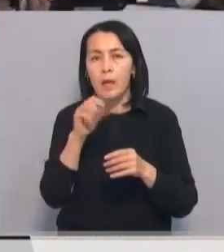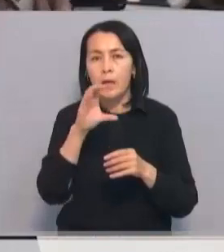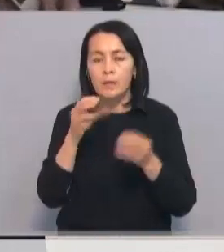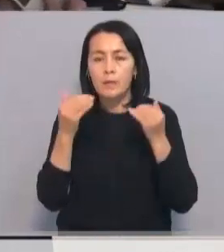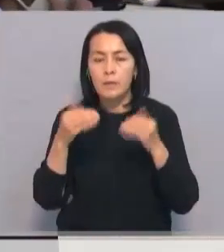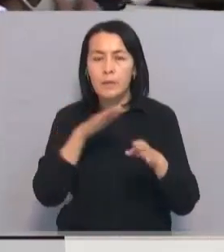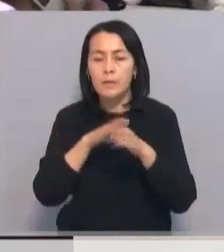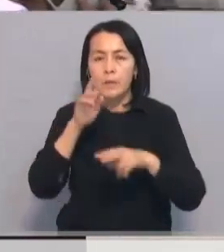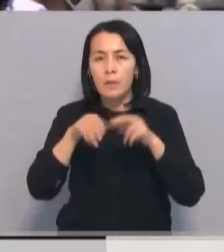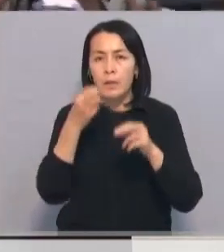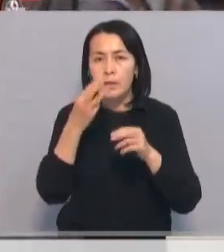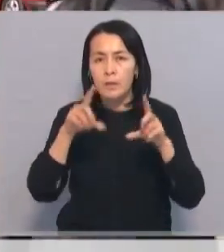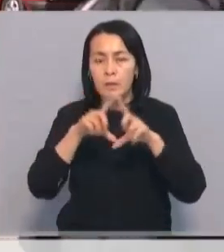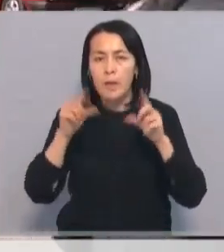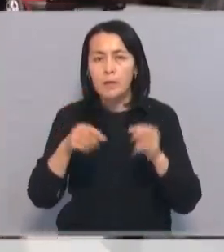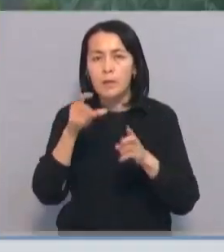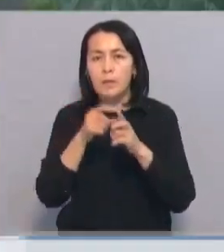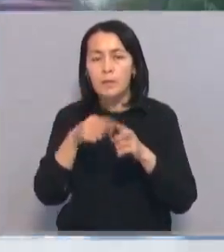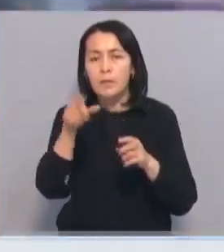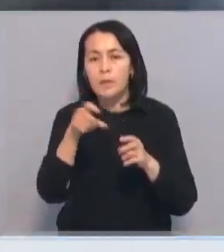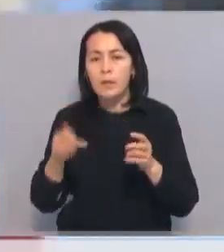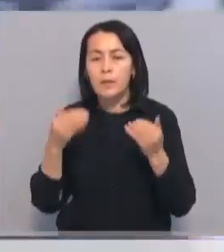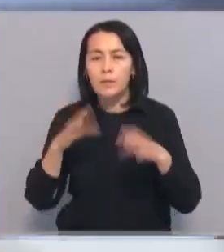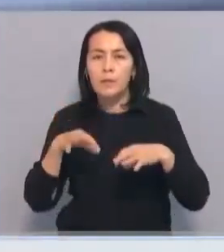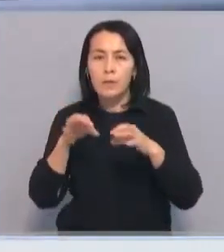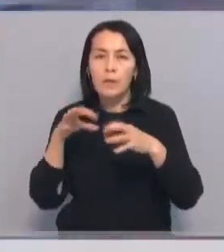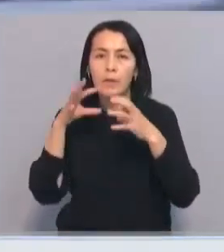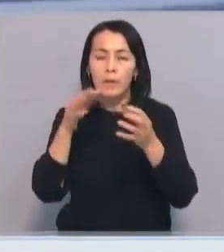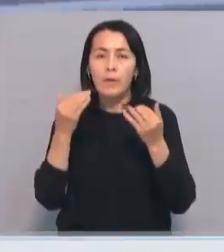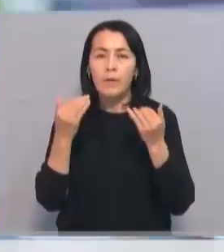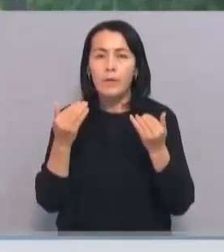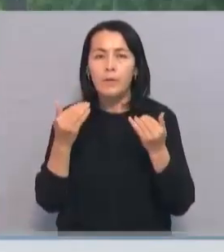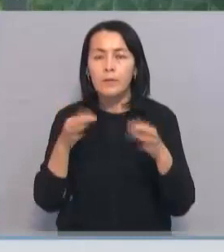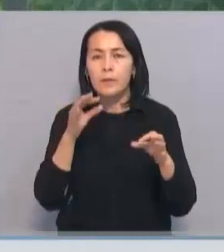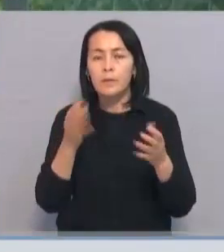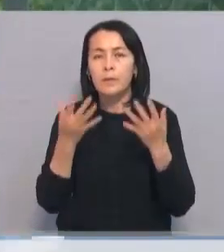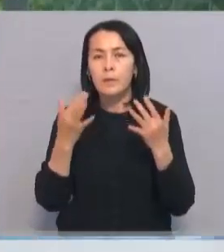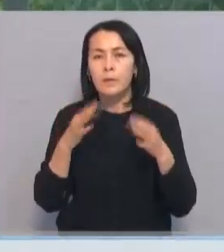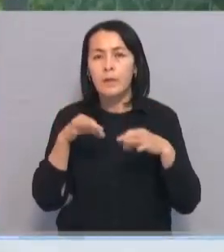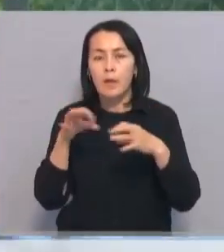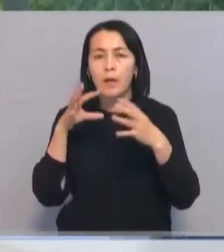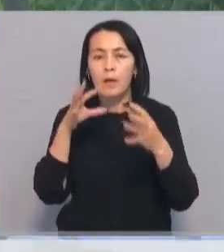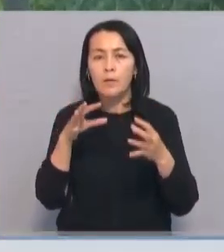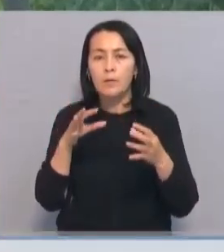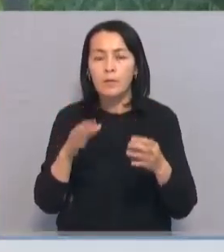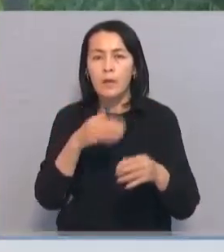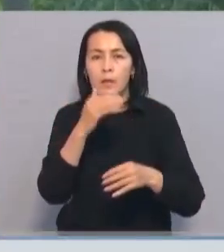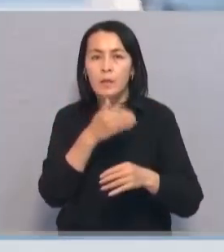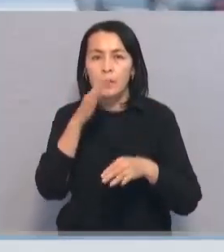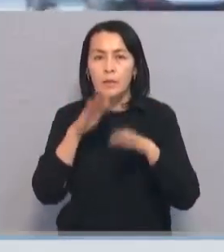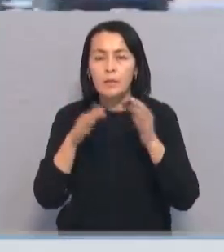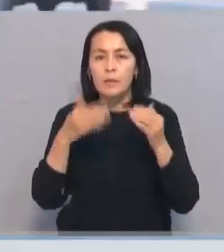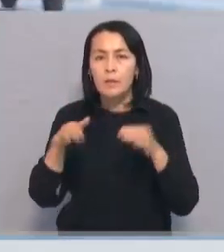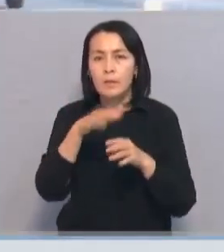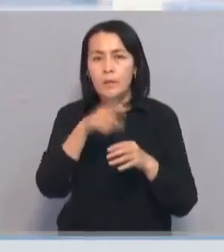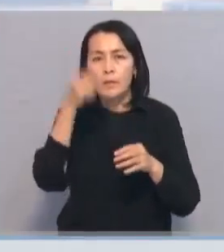Ведется строительство третьей станции. По словам пассажиров общественного транспорта, состояние некоторых автобусов оставляет желать лучшего. Не